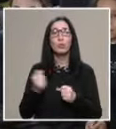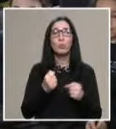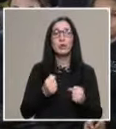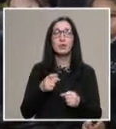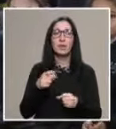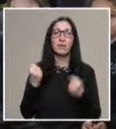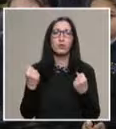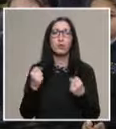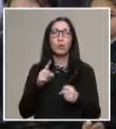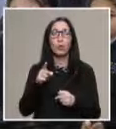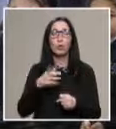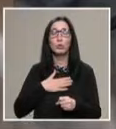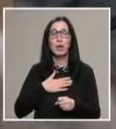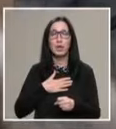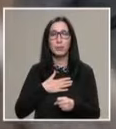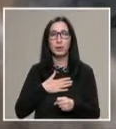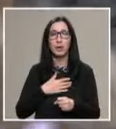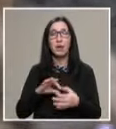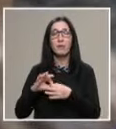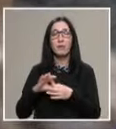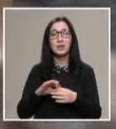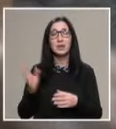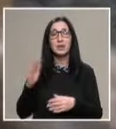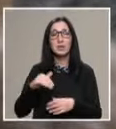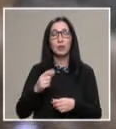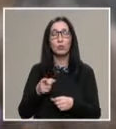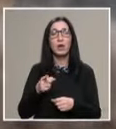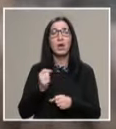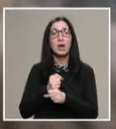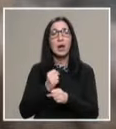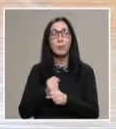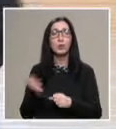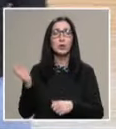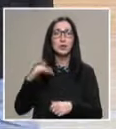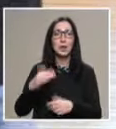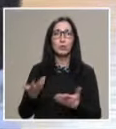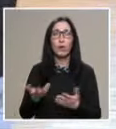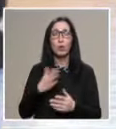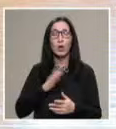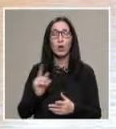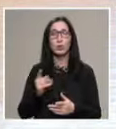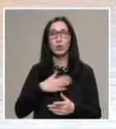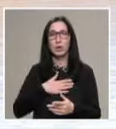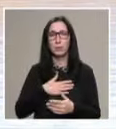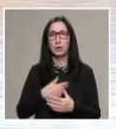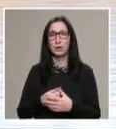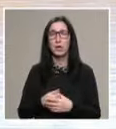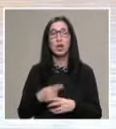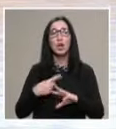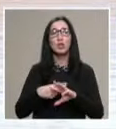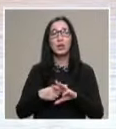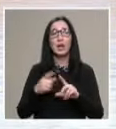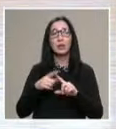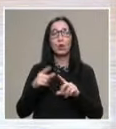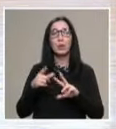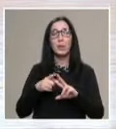живота, който те имат, в връзките, които имат след това, в работата, която ще има след това и съответно на качеството на живота, което ще имат. Шихан